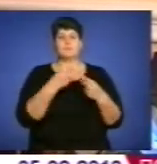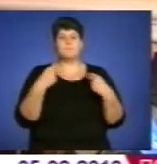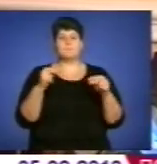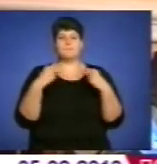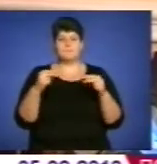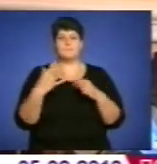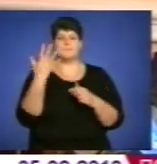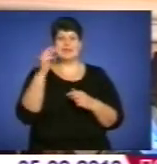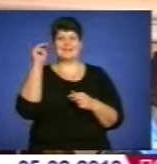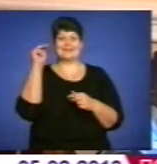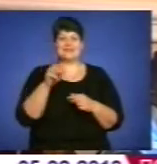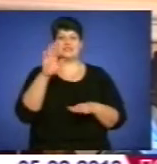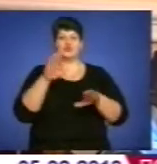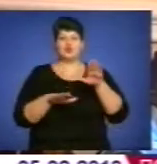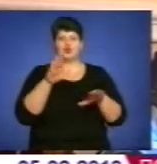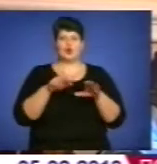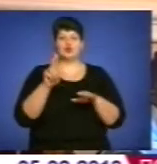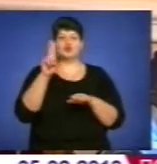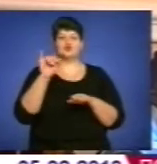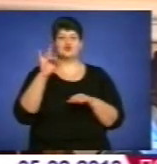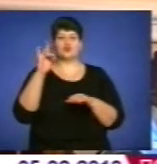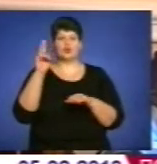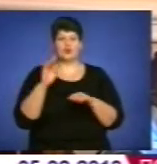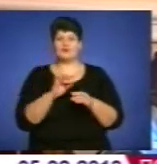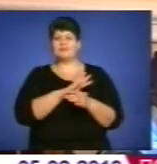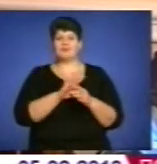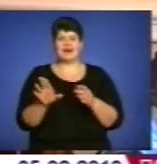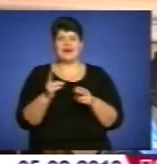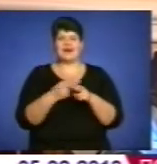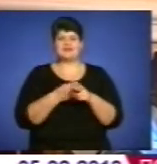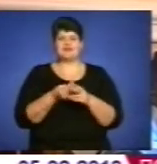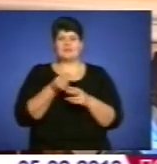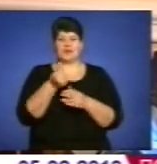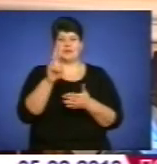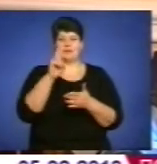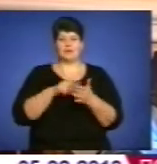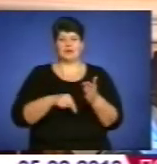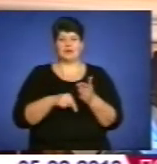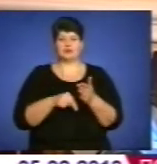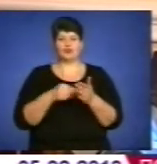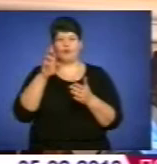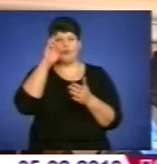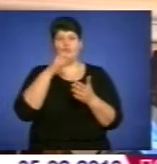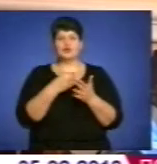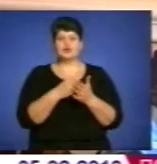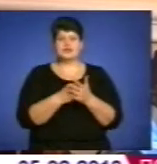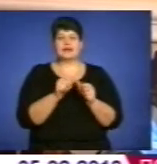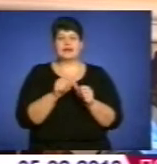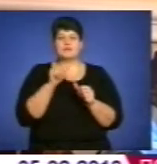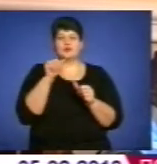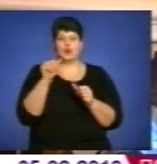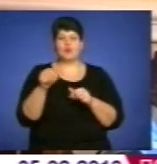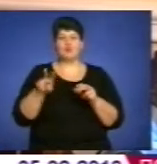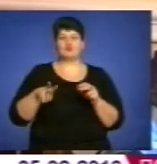5 тисяч тонн цукру, піску без нарахування та сплати до бюджету належних податків. Крім цього, укладені договори підряду з